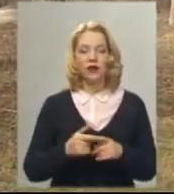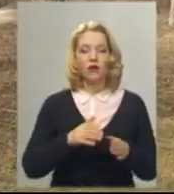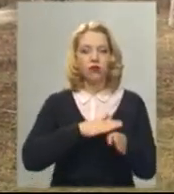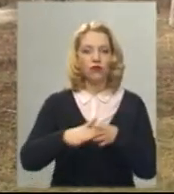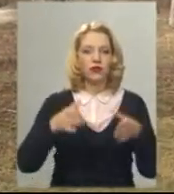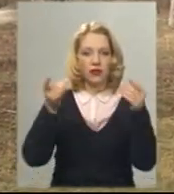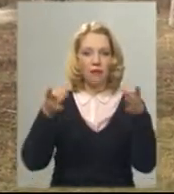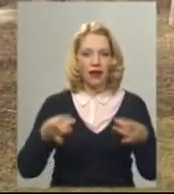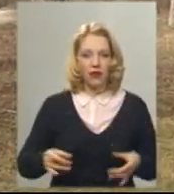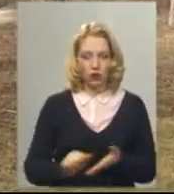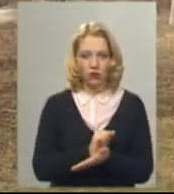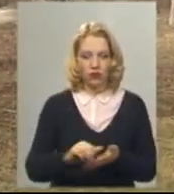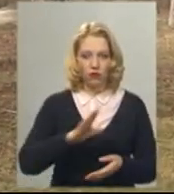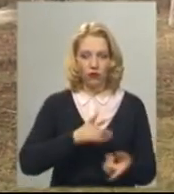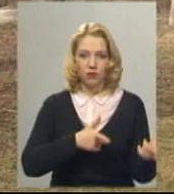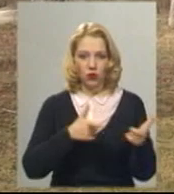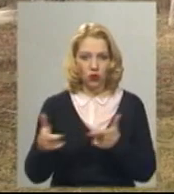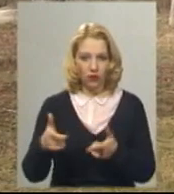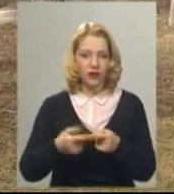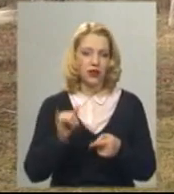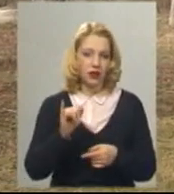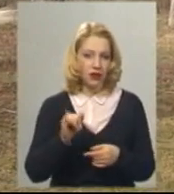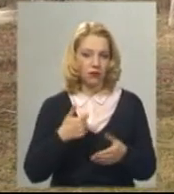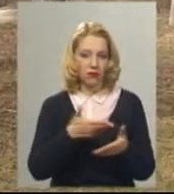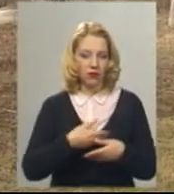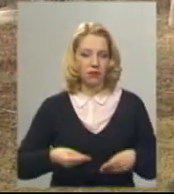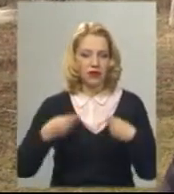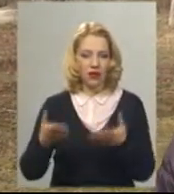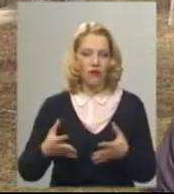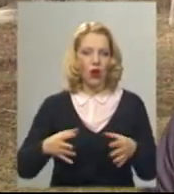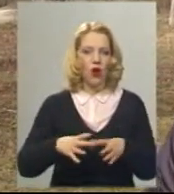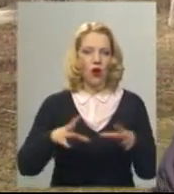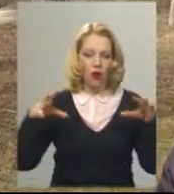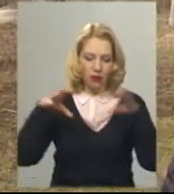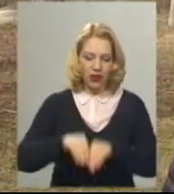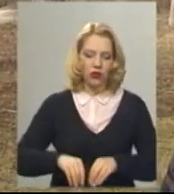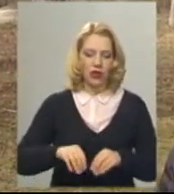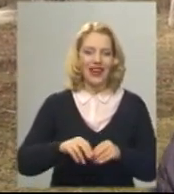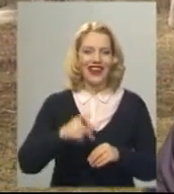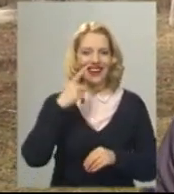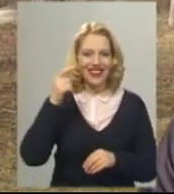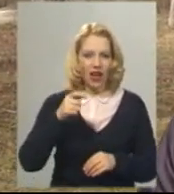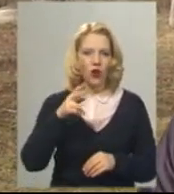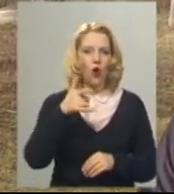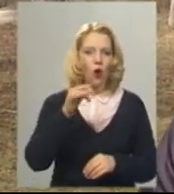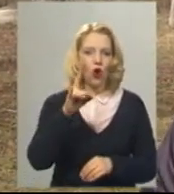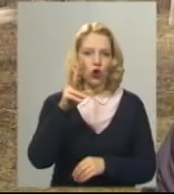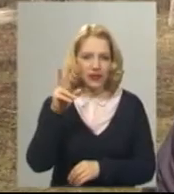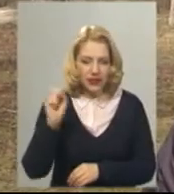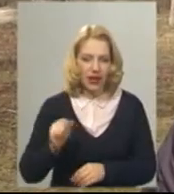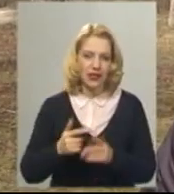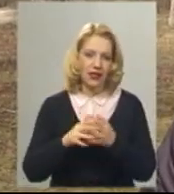документів був підготовлений. Ми предоставили його об'єднану Китайгородську сільську раду на